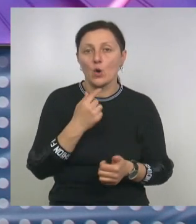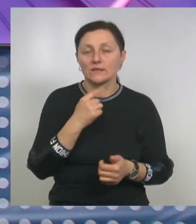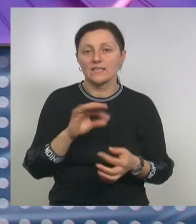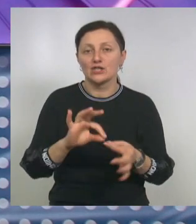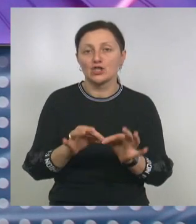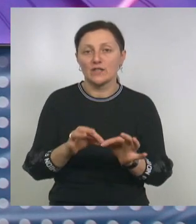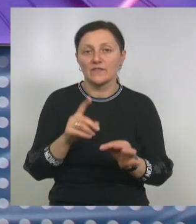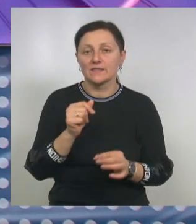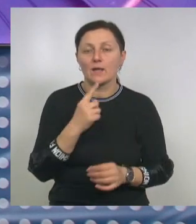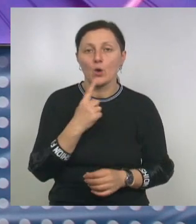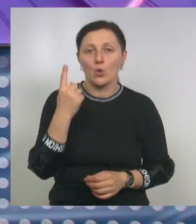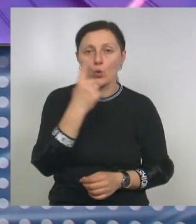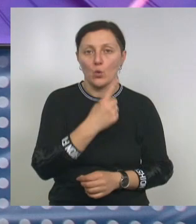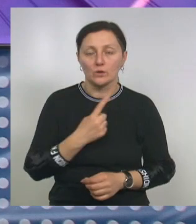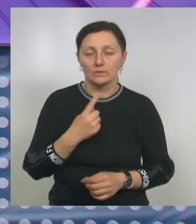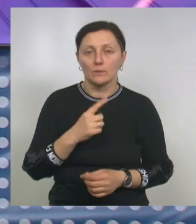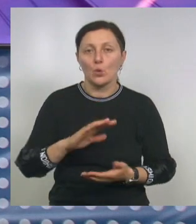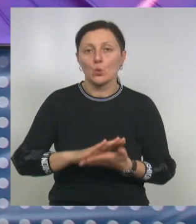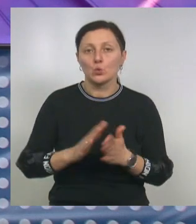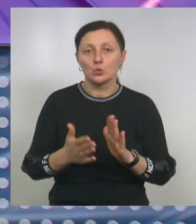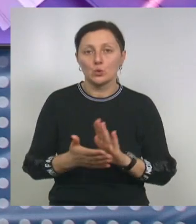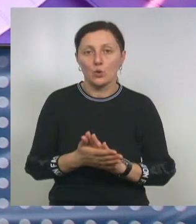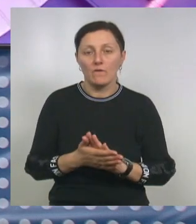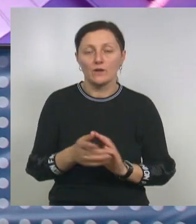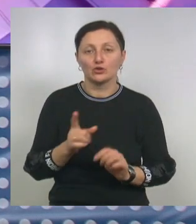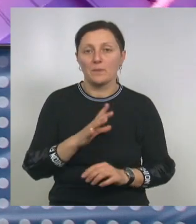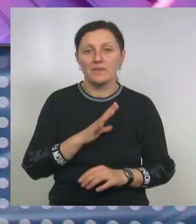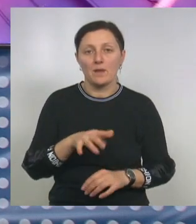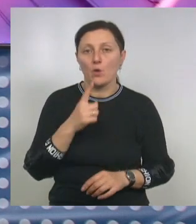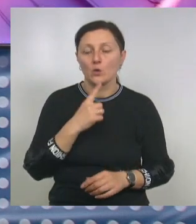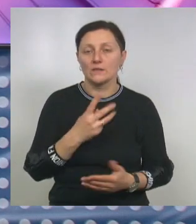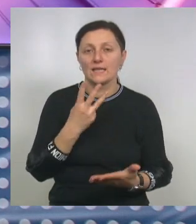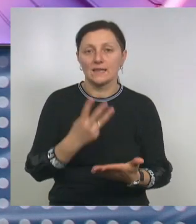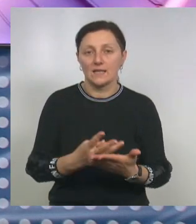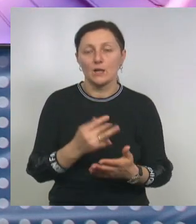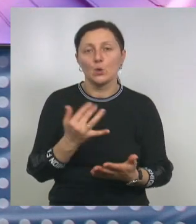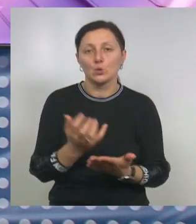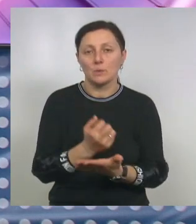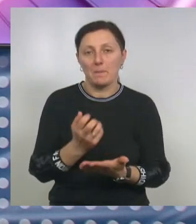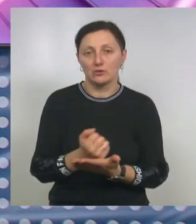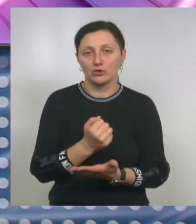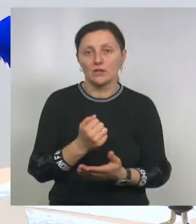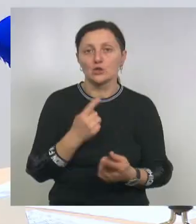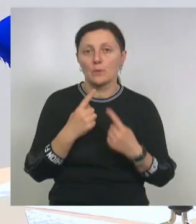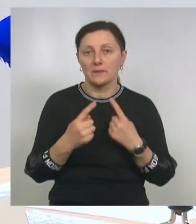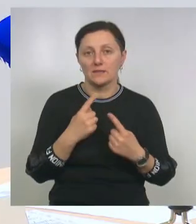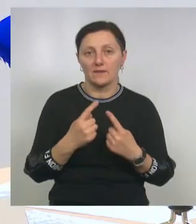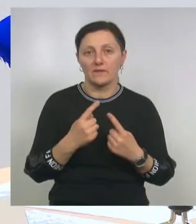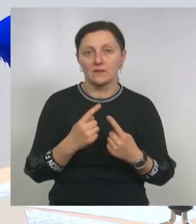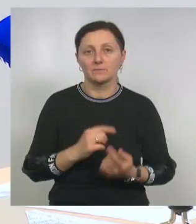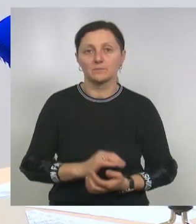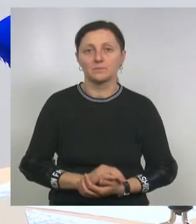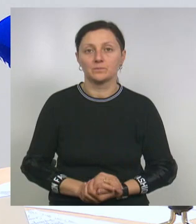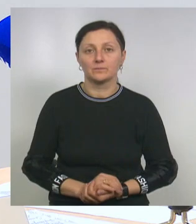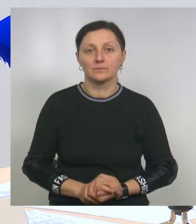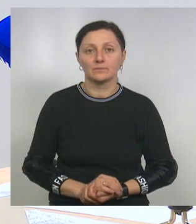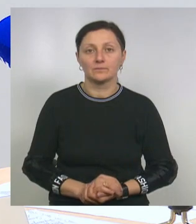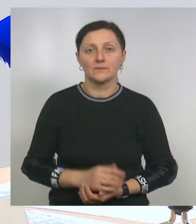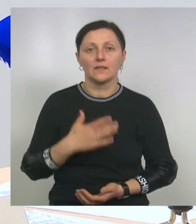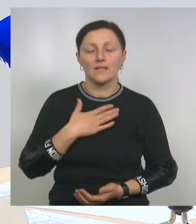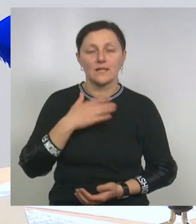оценок за год. Условия – отсутствие неудовлетворительных оценок и успешно пройденное собеседование. Мы знаем, что сейчас